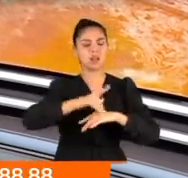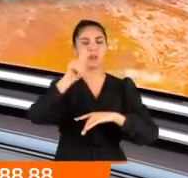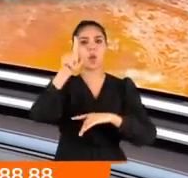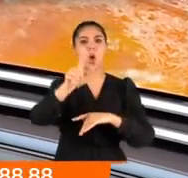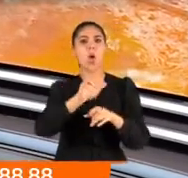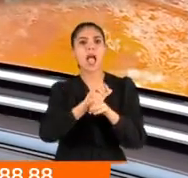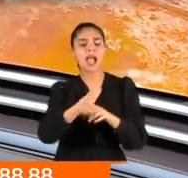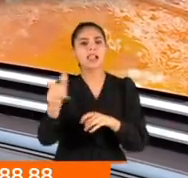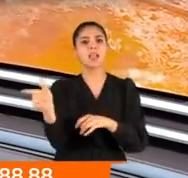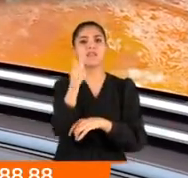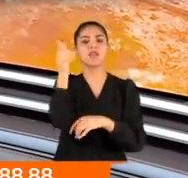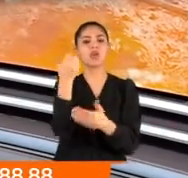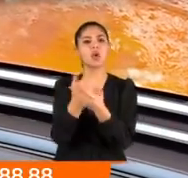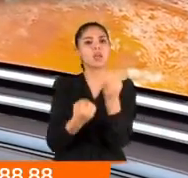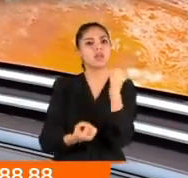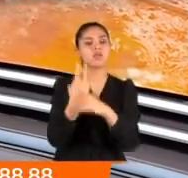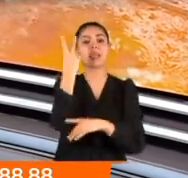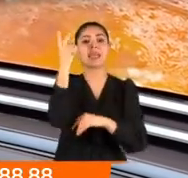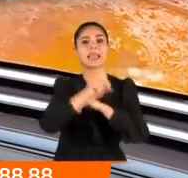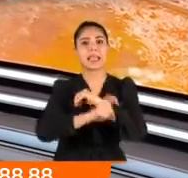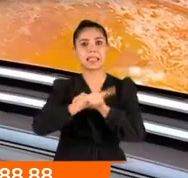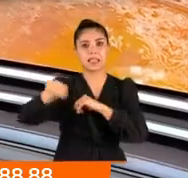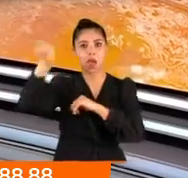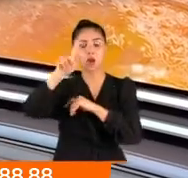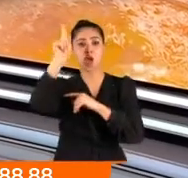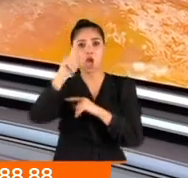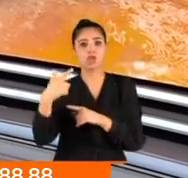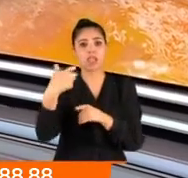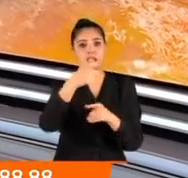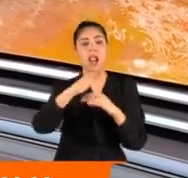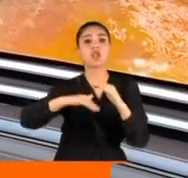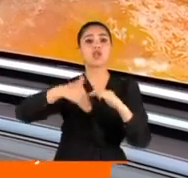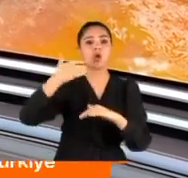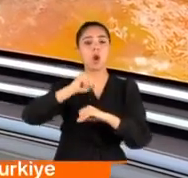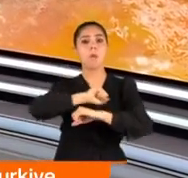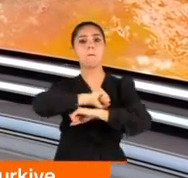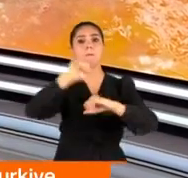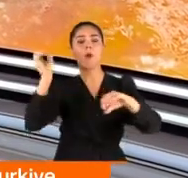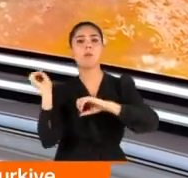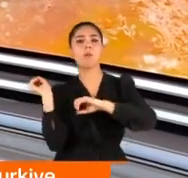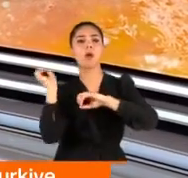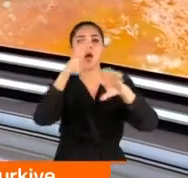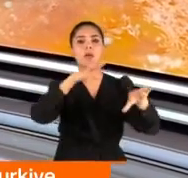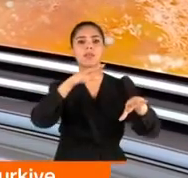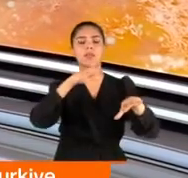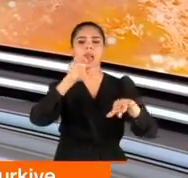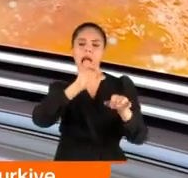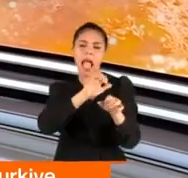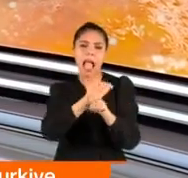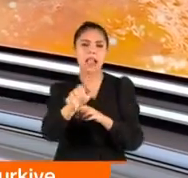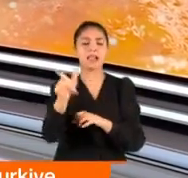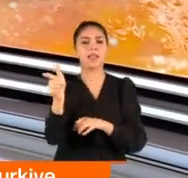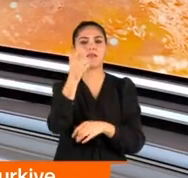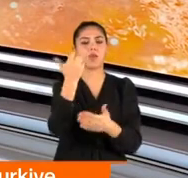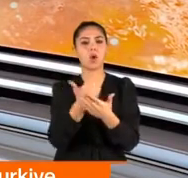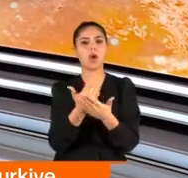saldırının görüntüleri ortaya çıktı. İşte iki teröristin önce silahlarla ardından da üzerlerindeki bombalarla yaptığı katliamın